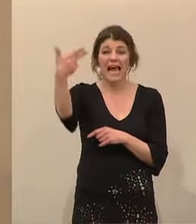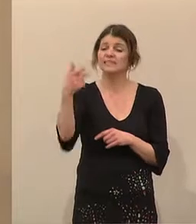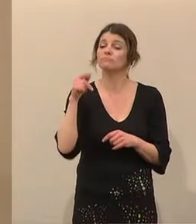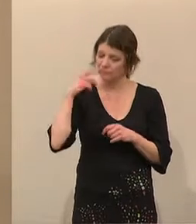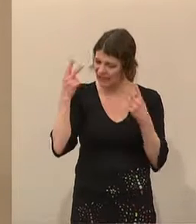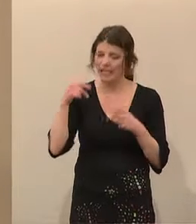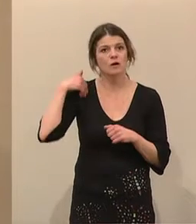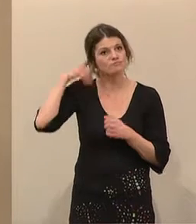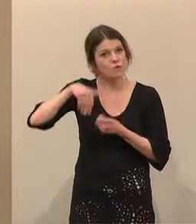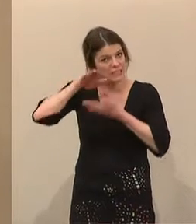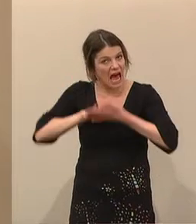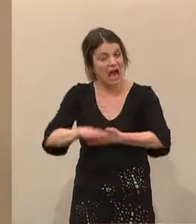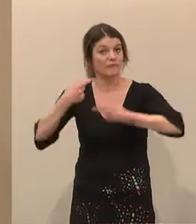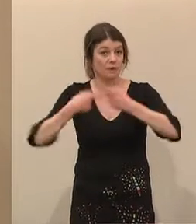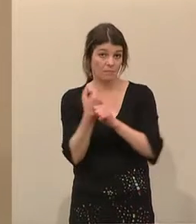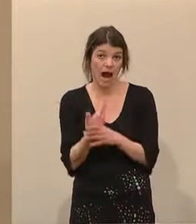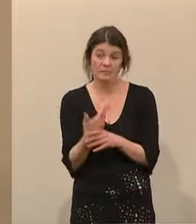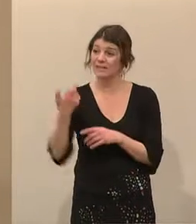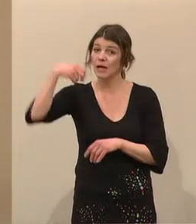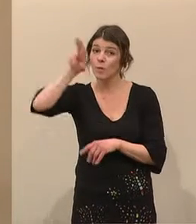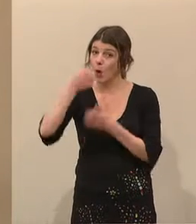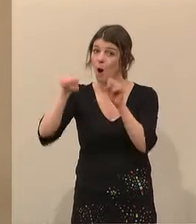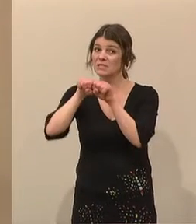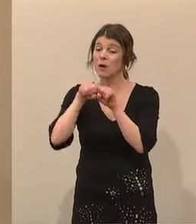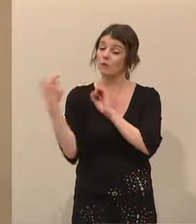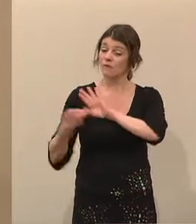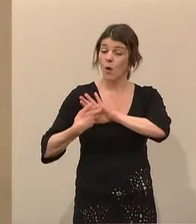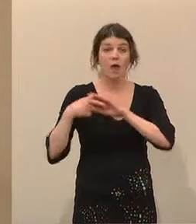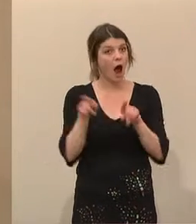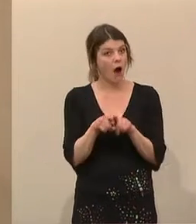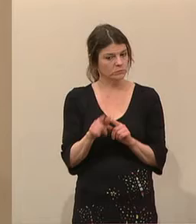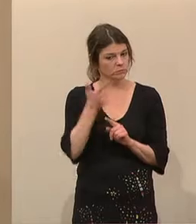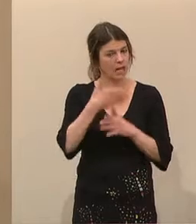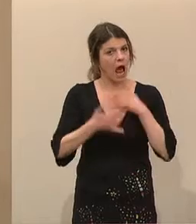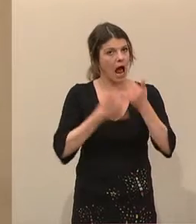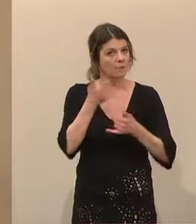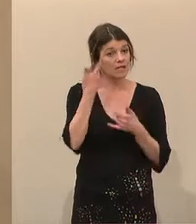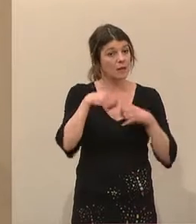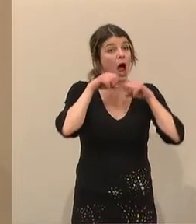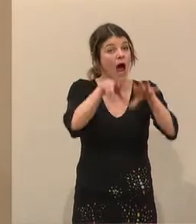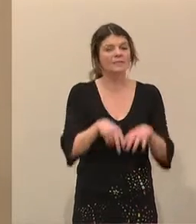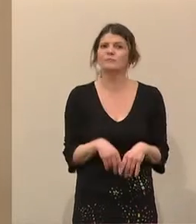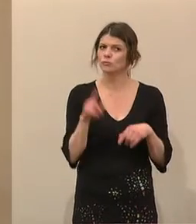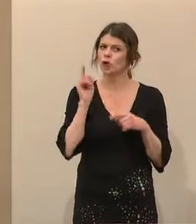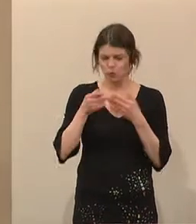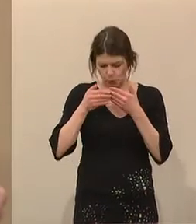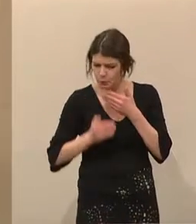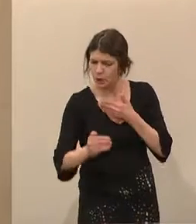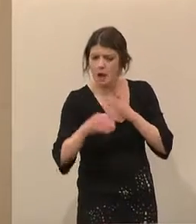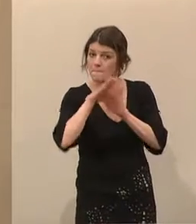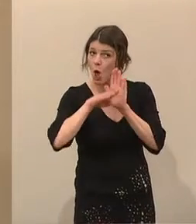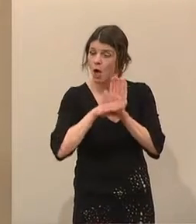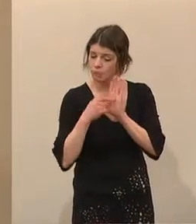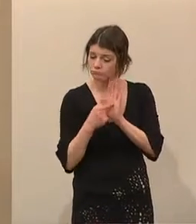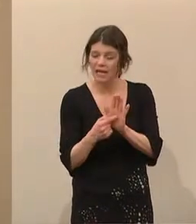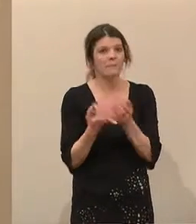hingewiesen. Hier wird die EU-Kommission aufgefordert, im zweiten Halbjahr 2018 ein mittelfristiges Programm für